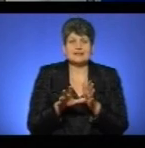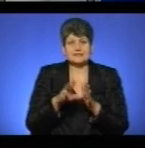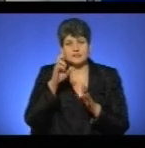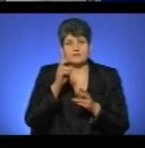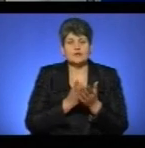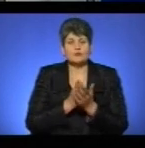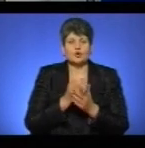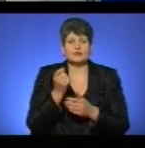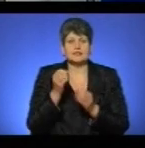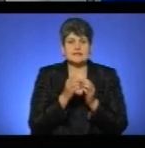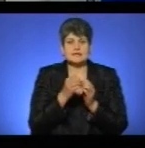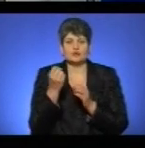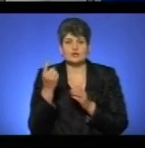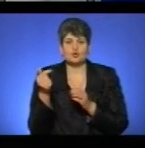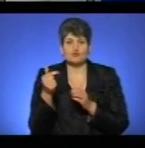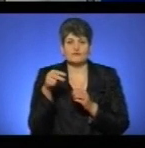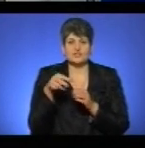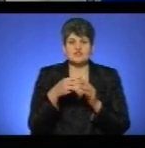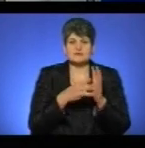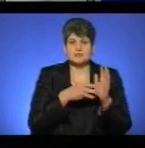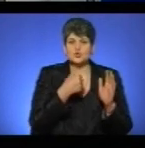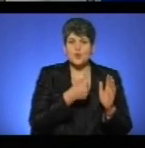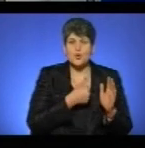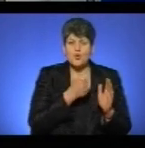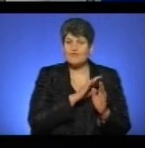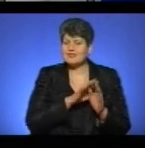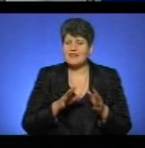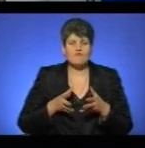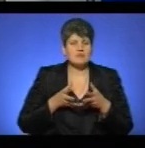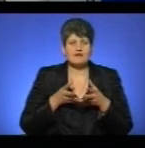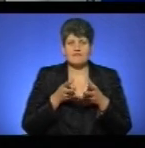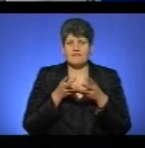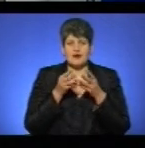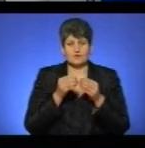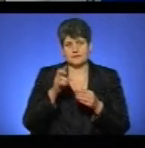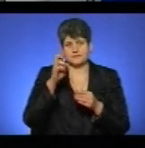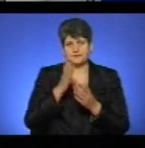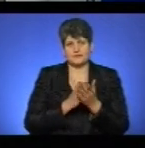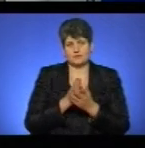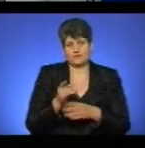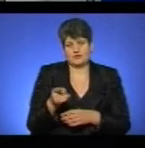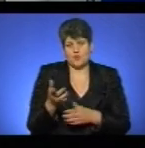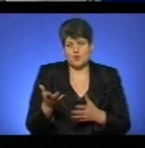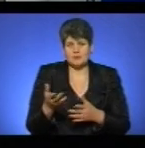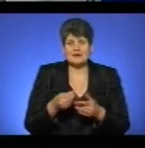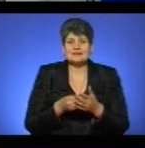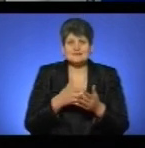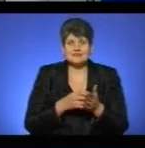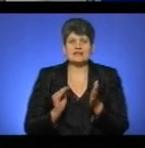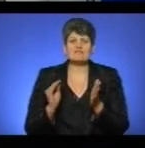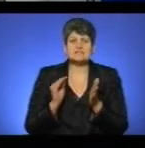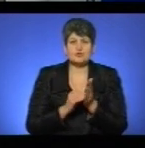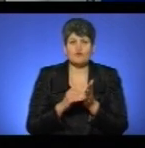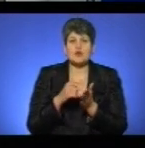10 та 11 грудня 2018 року не впливають на комунальні послуги у Тернополі, адже ціни встановлює